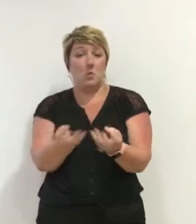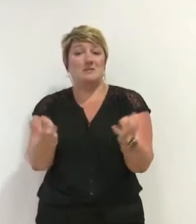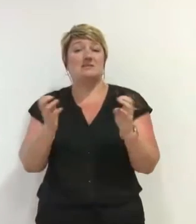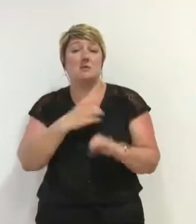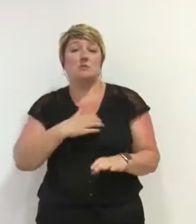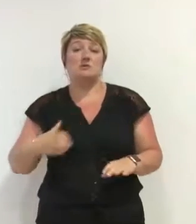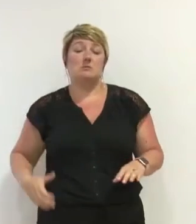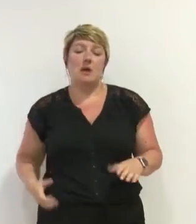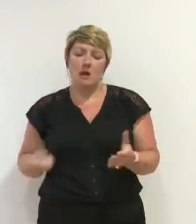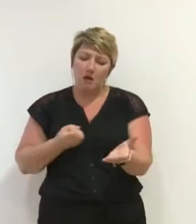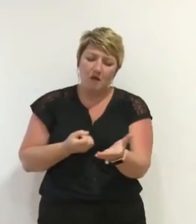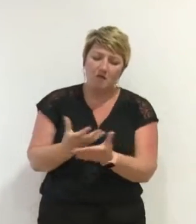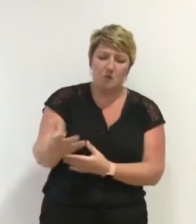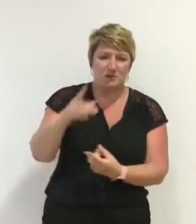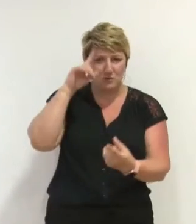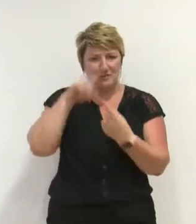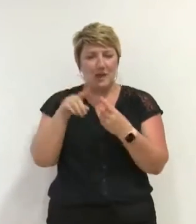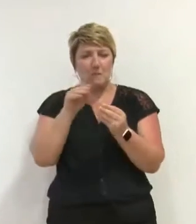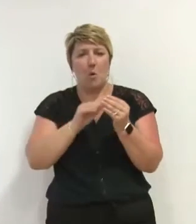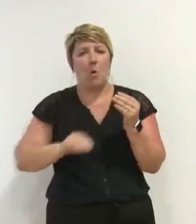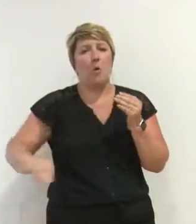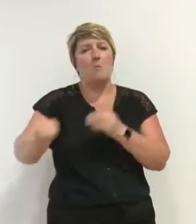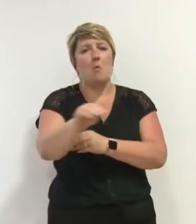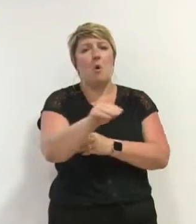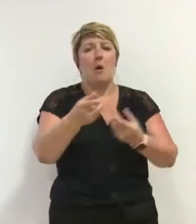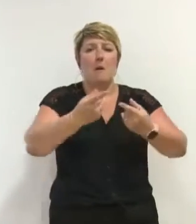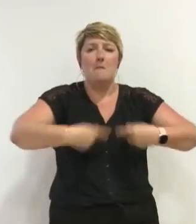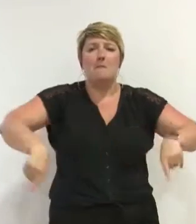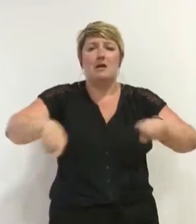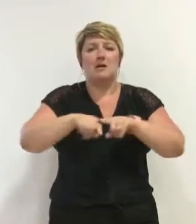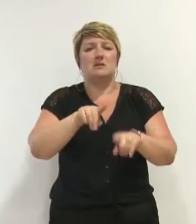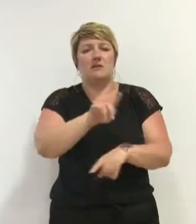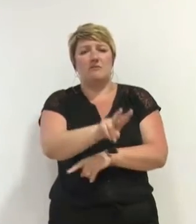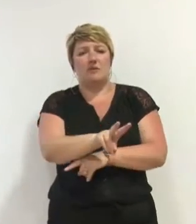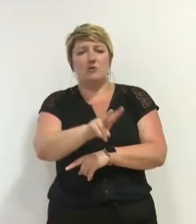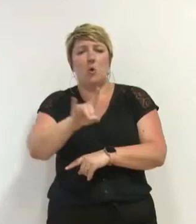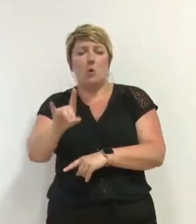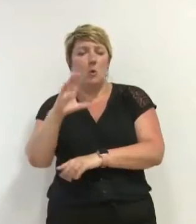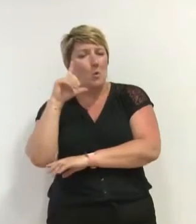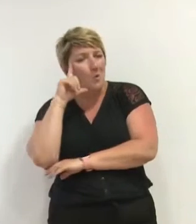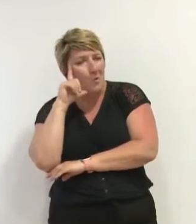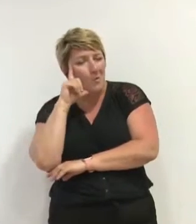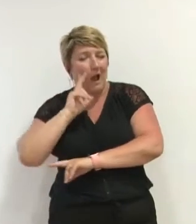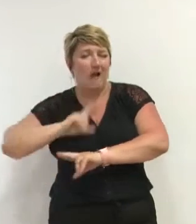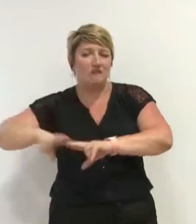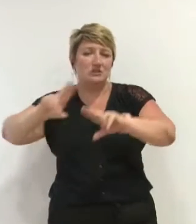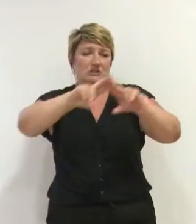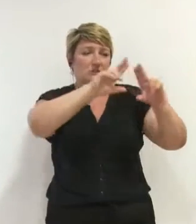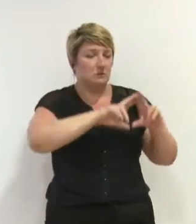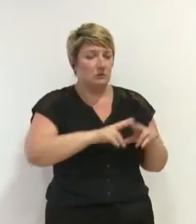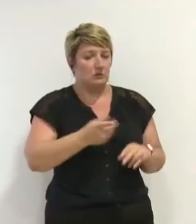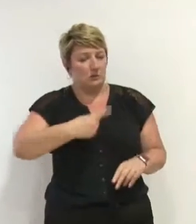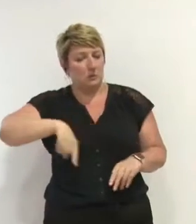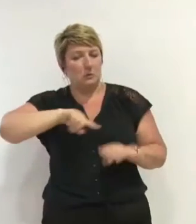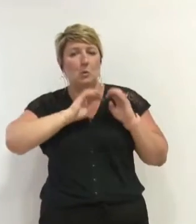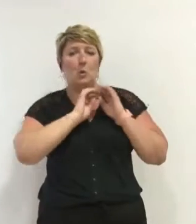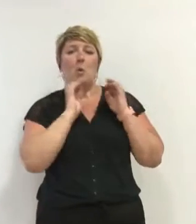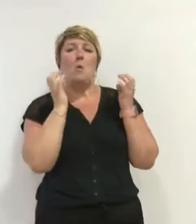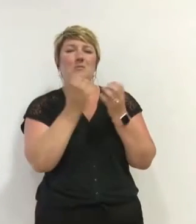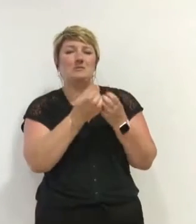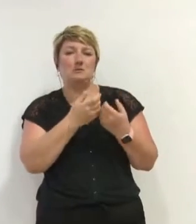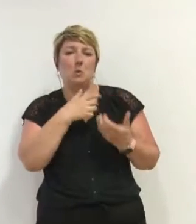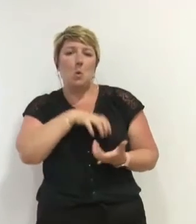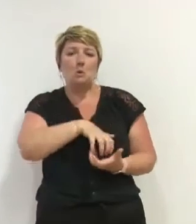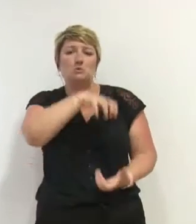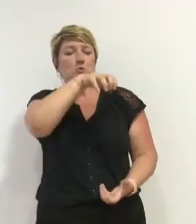municipal du report de ce que vous avez nommé rafraîchissement de la place Victor Hugo ? Sans question de notre part en commission ressources, nous n'aurions aucune